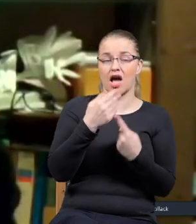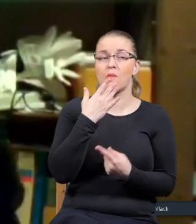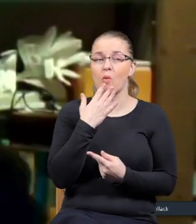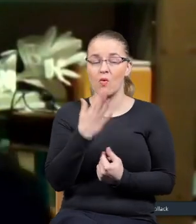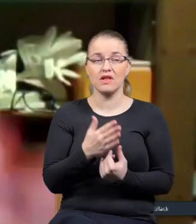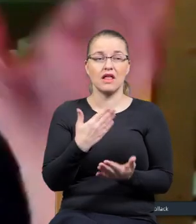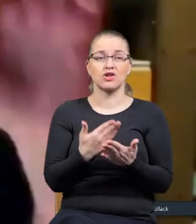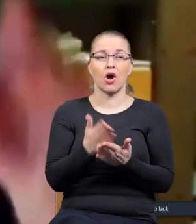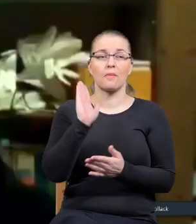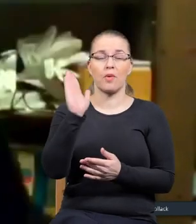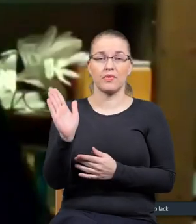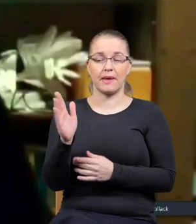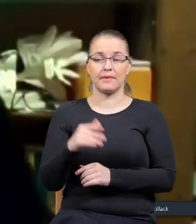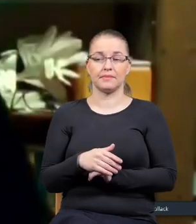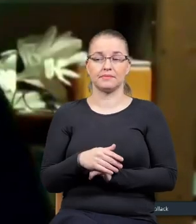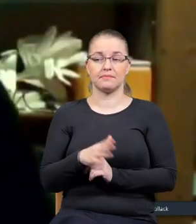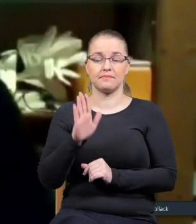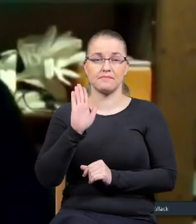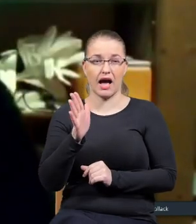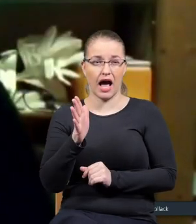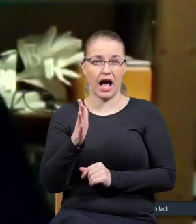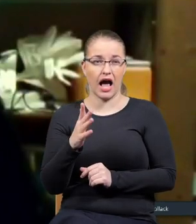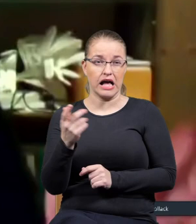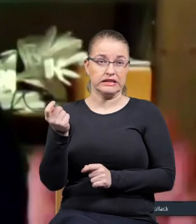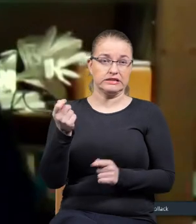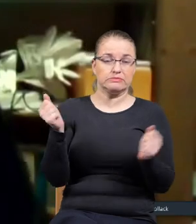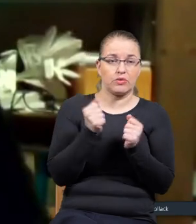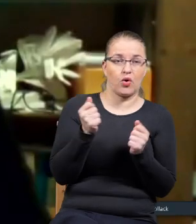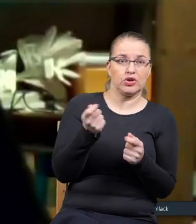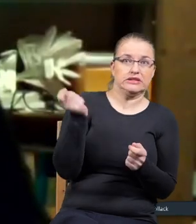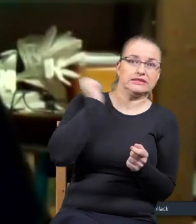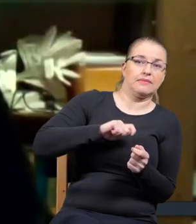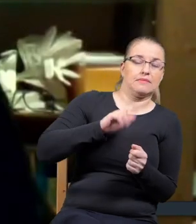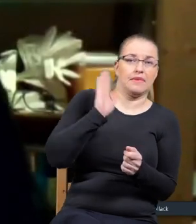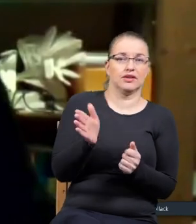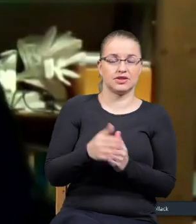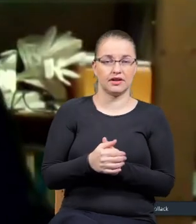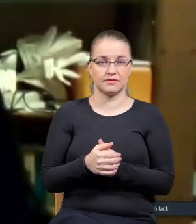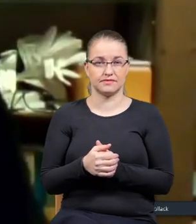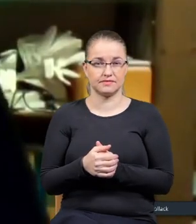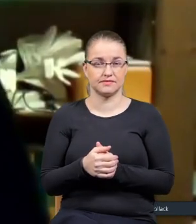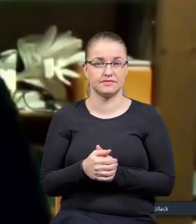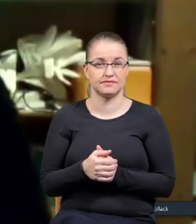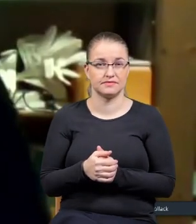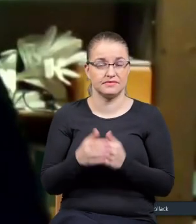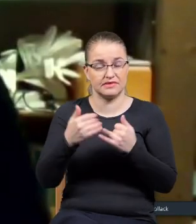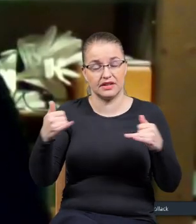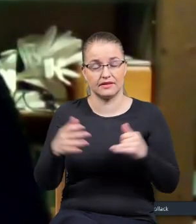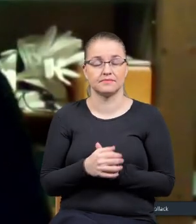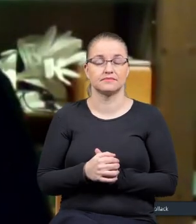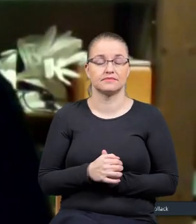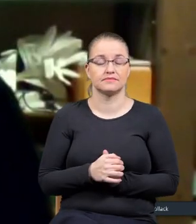Bo on potem jakieś... Wroczy jakieś... że oni go mordują, zabijają i tak dalej.